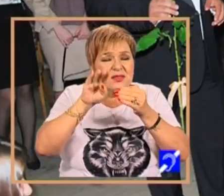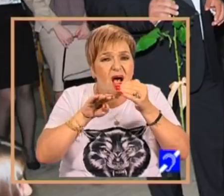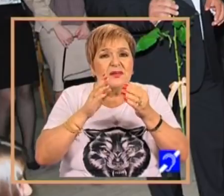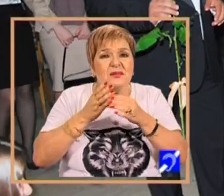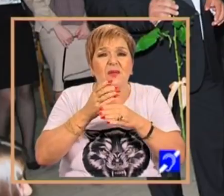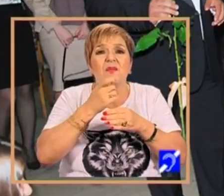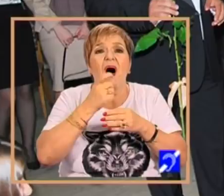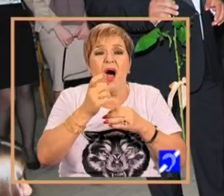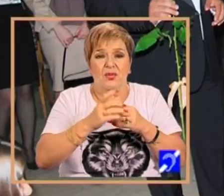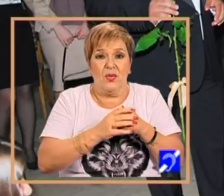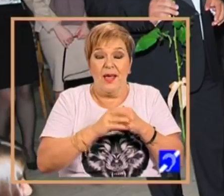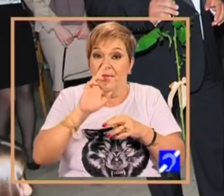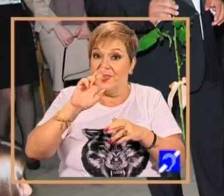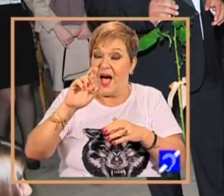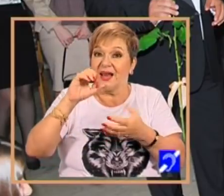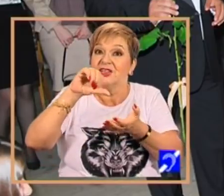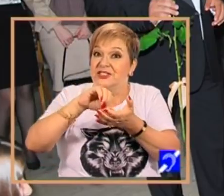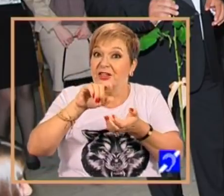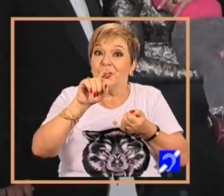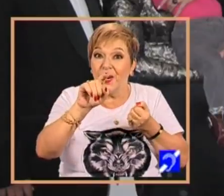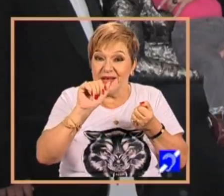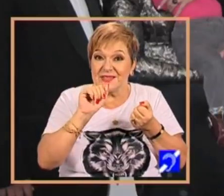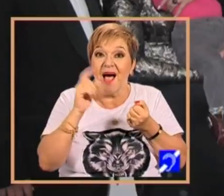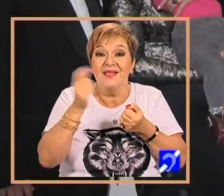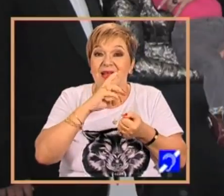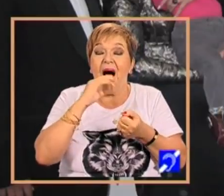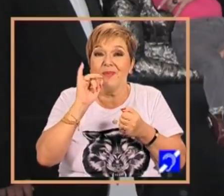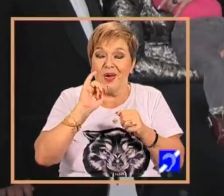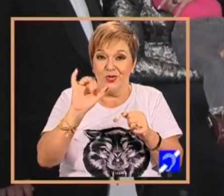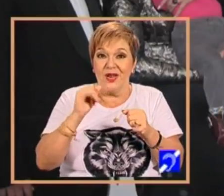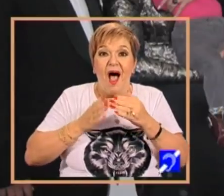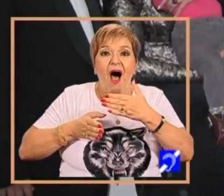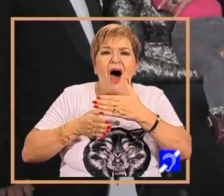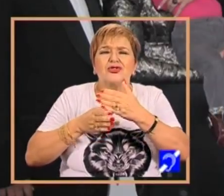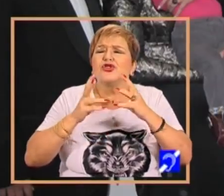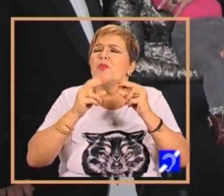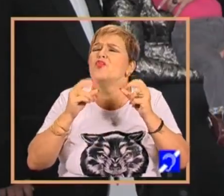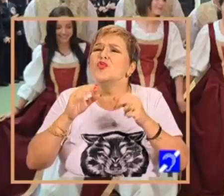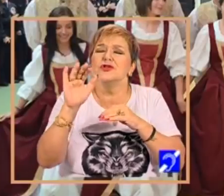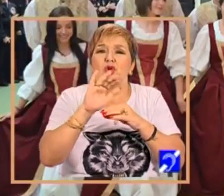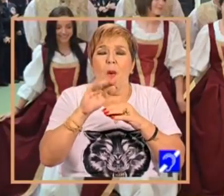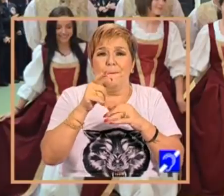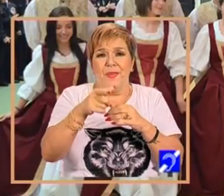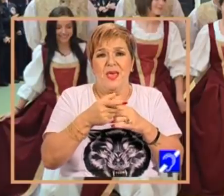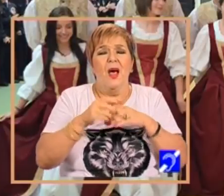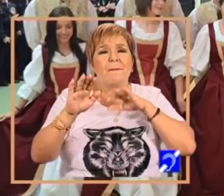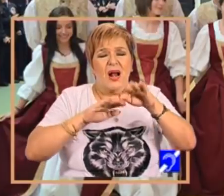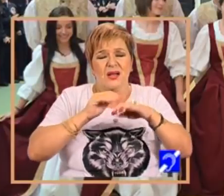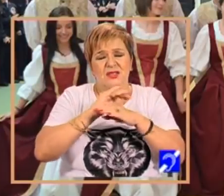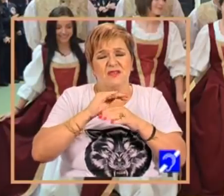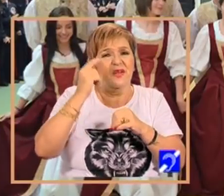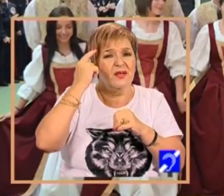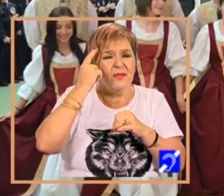an împlinit. Dar centrul Maria Beatriz din Alba Iulia ajută sute de copii cu paralizii cerebrale sau